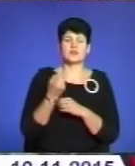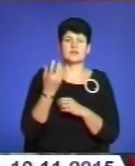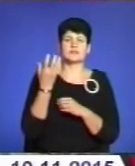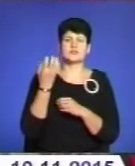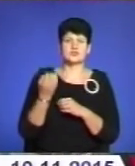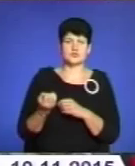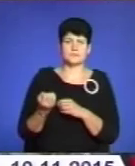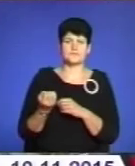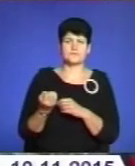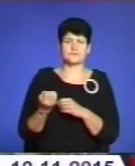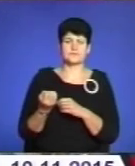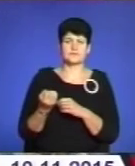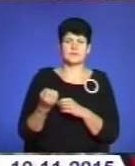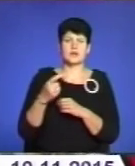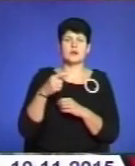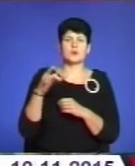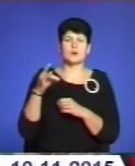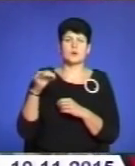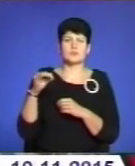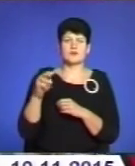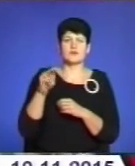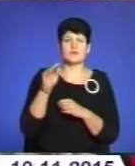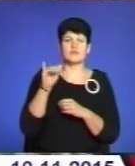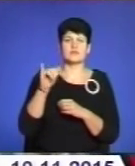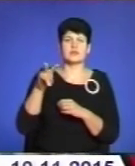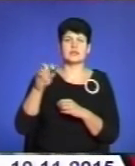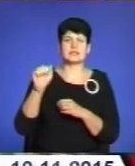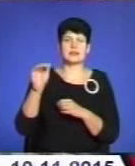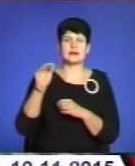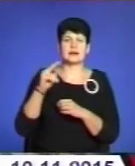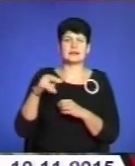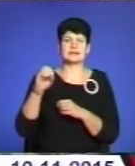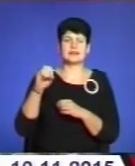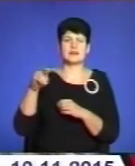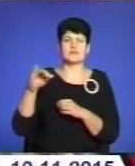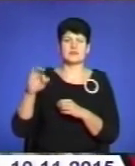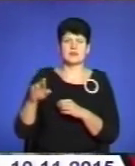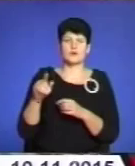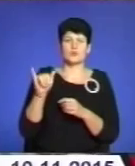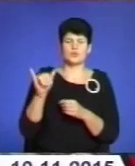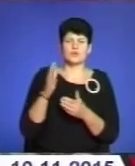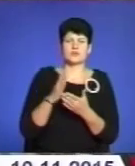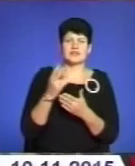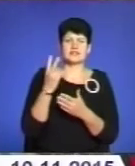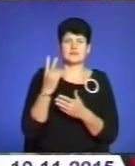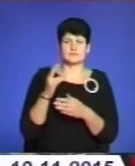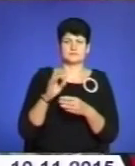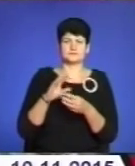хромосому, яка називається Філадельфія. На даний момент в нього є два діагнози,